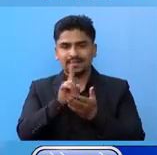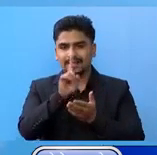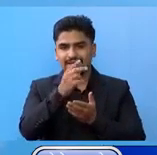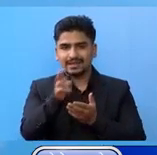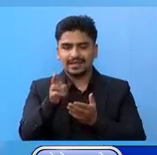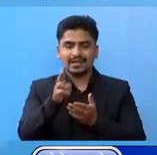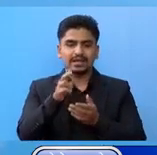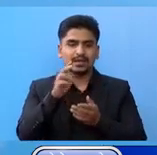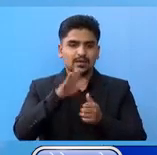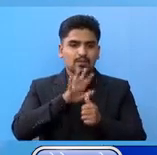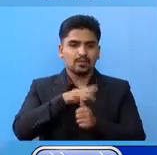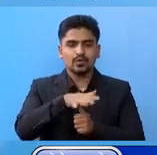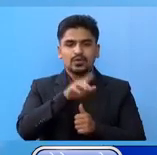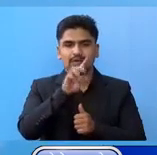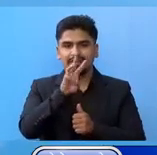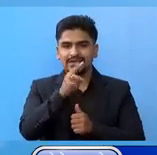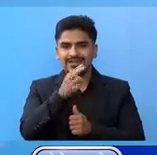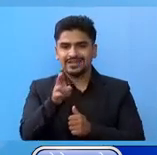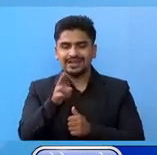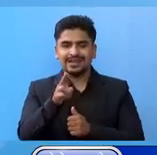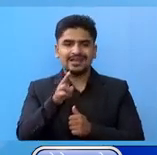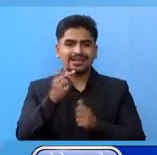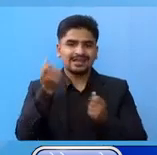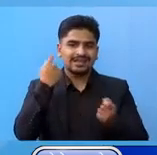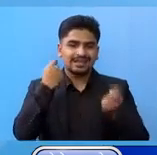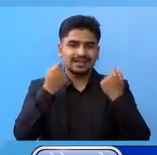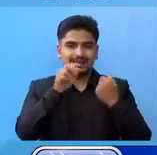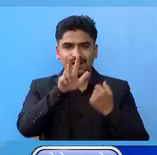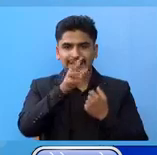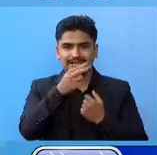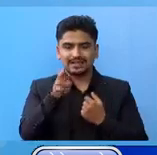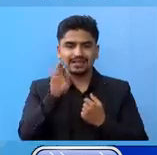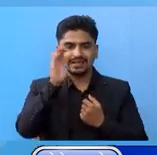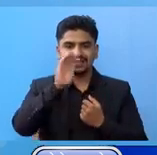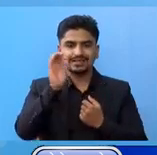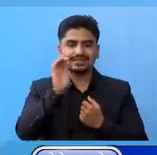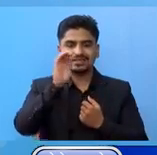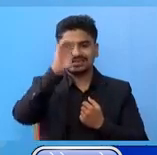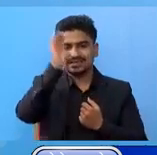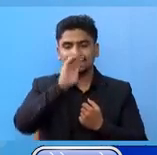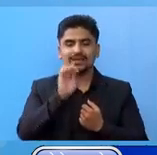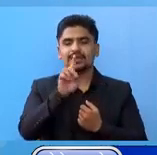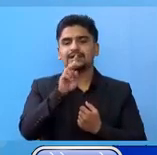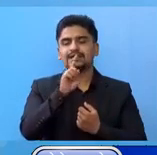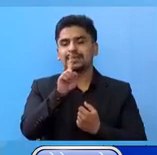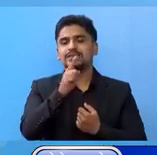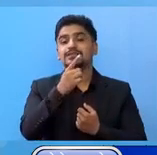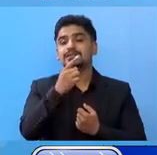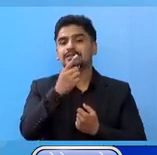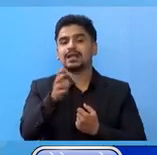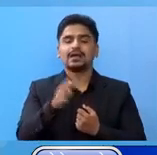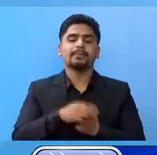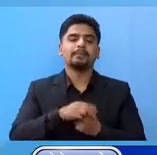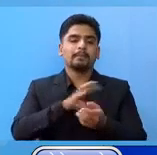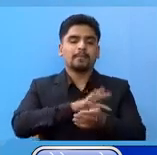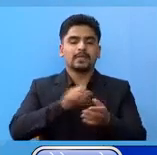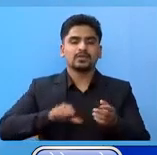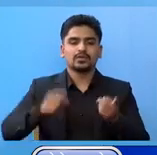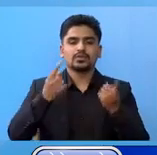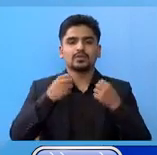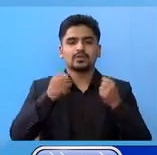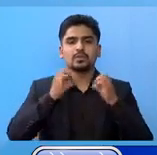एक जना मोरं का तीन जना इलाम का आह जना रसिरा का एक जन प्रादेशिक जनस्वास्त